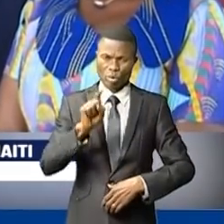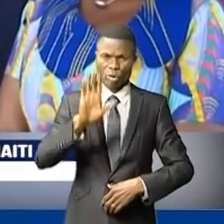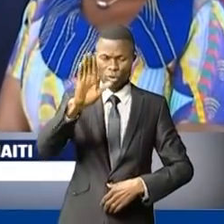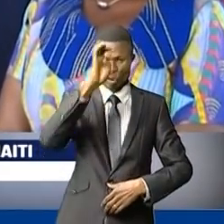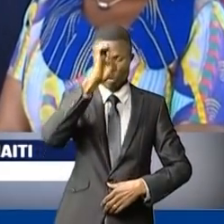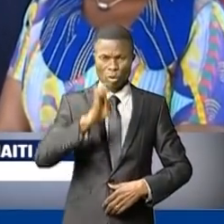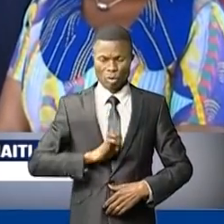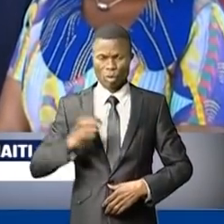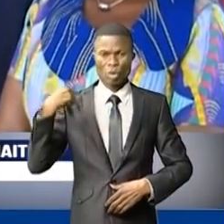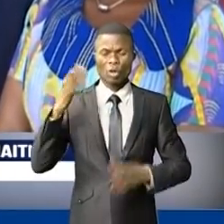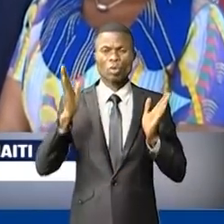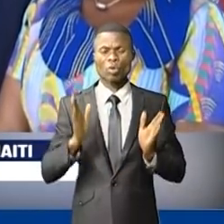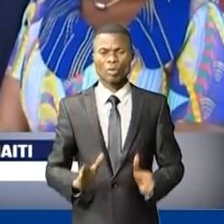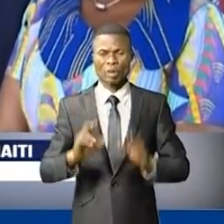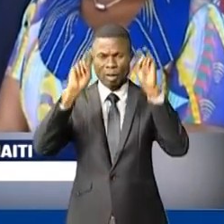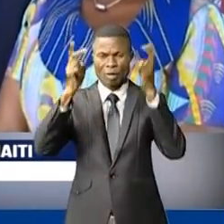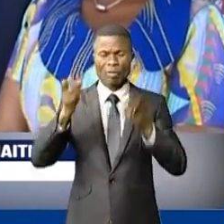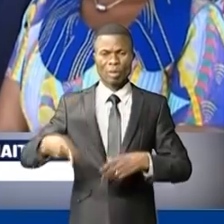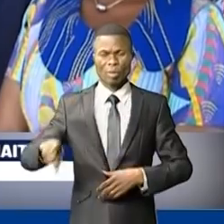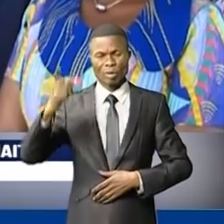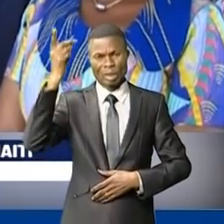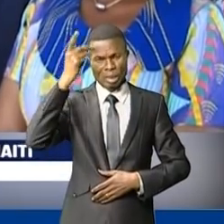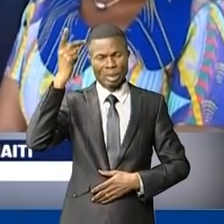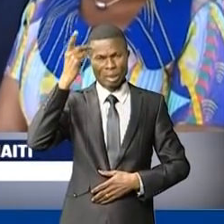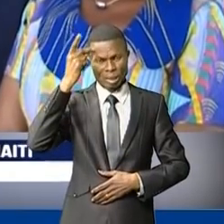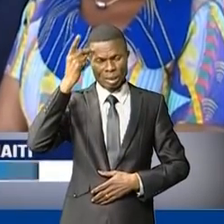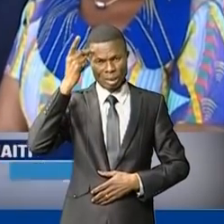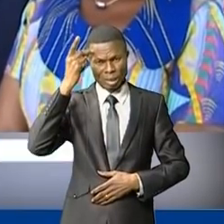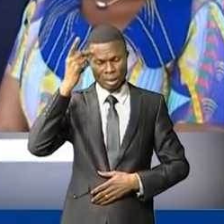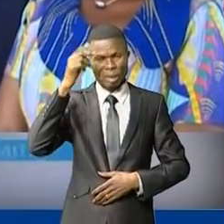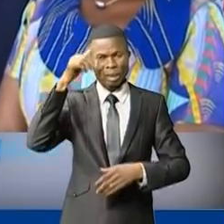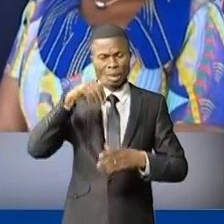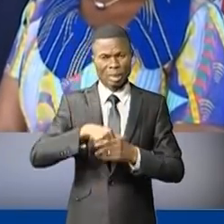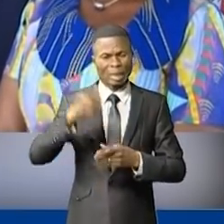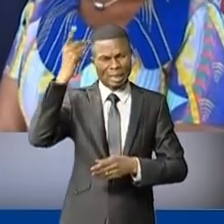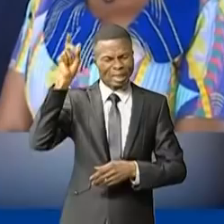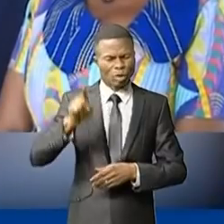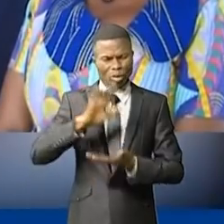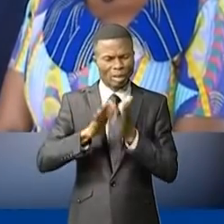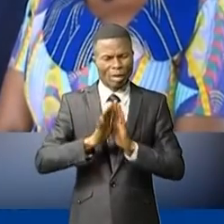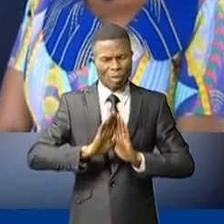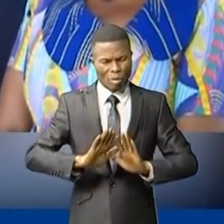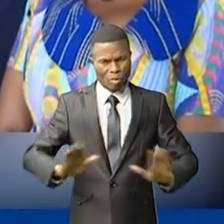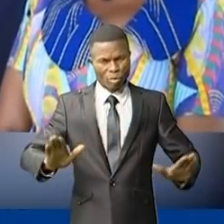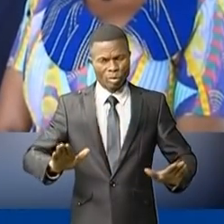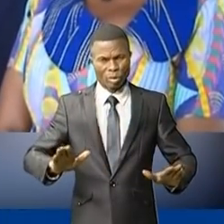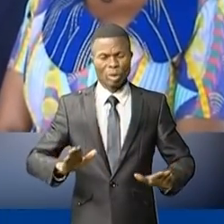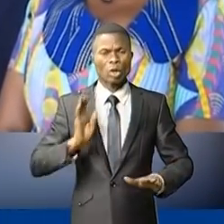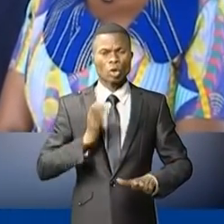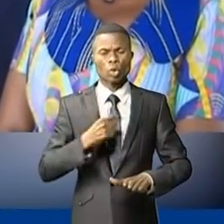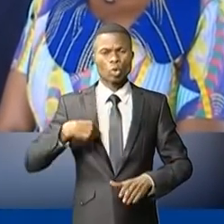excellence monsieur le gouverneur de la ville province de Kinshasa dans les Kinbo-Peto. L'ACPCA s'engage